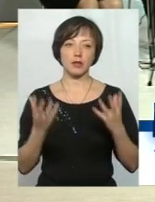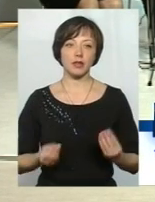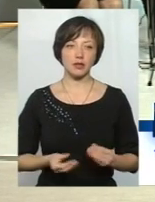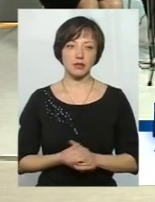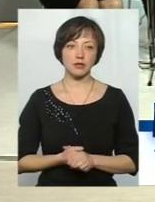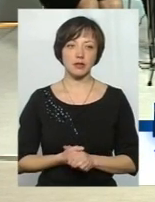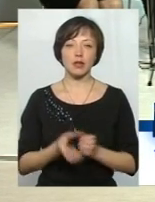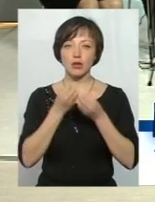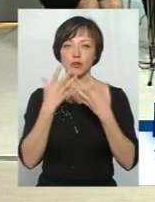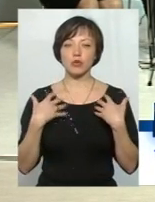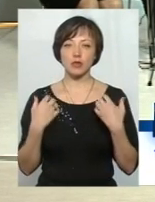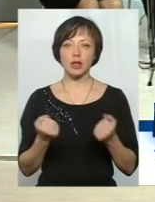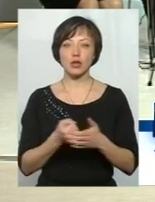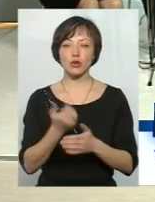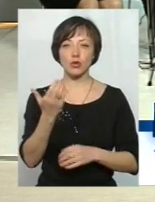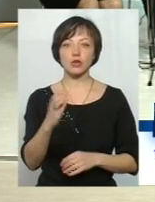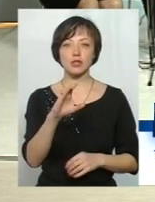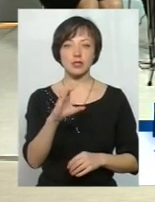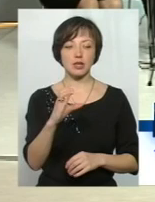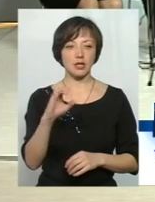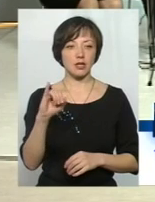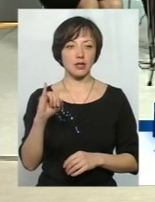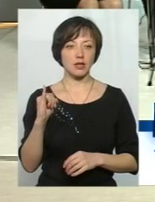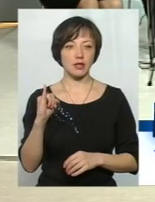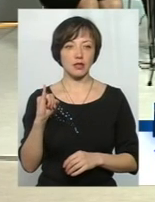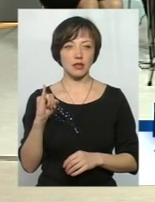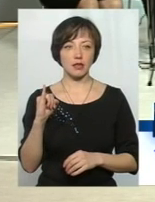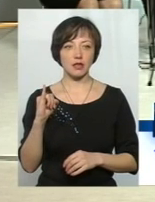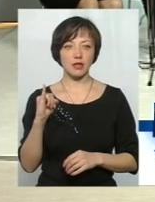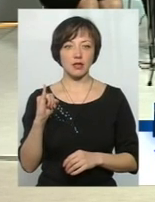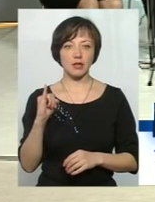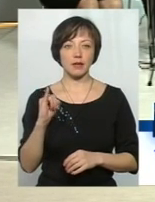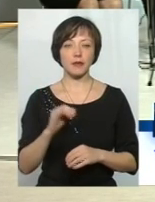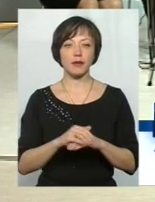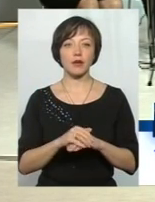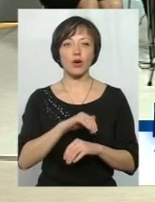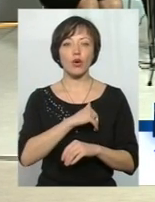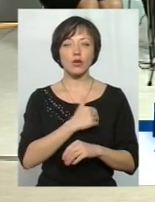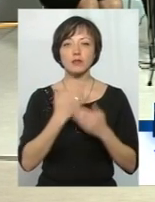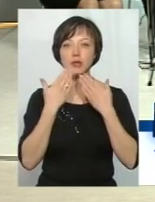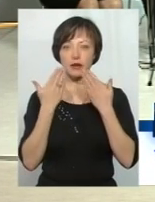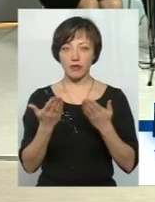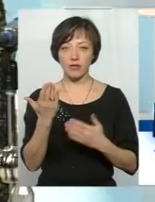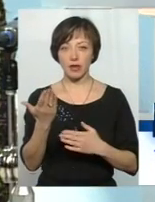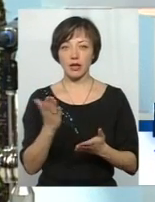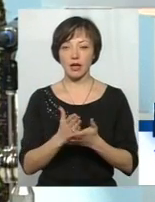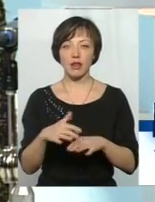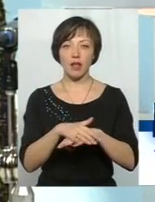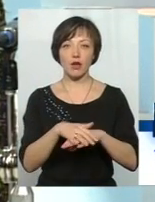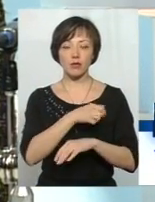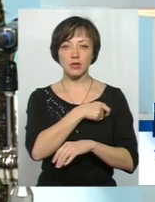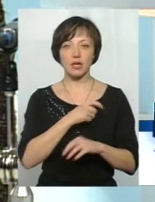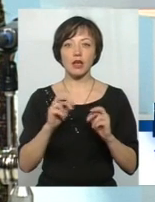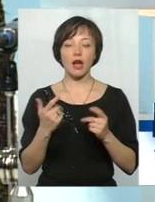Доброго здоров'я. Я до Сирія Батьковича. Іванович. Я хотів би спитати, Ви є народним депутателям. Я